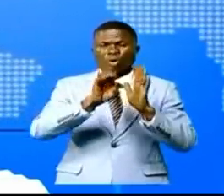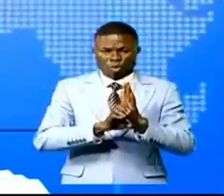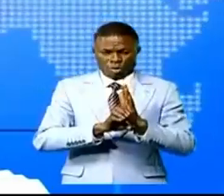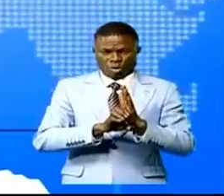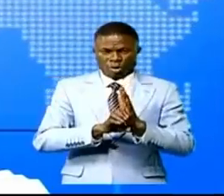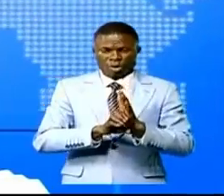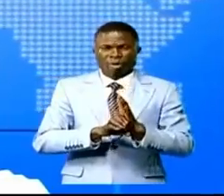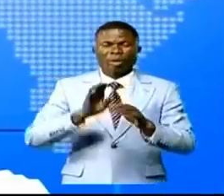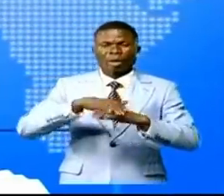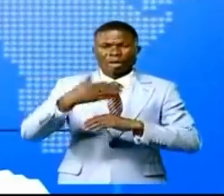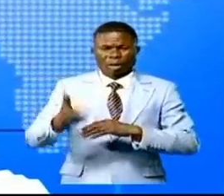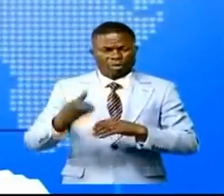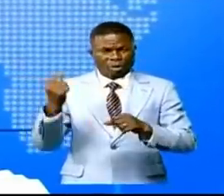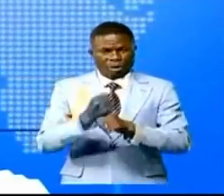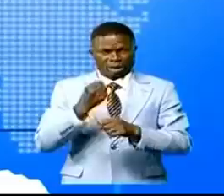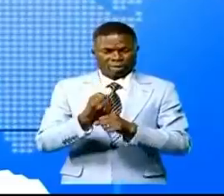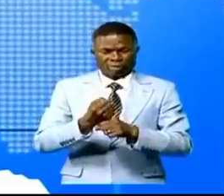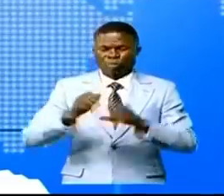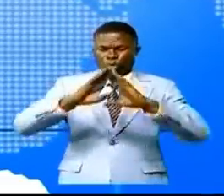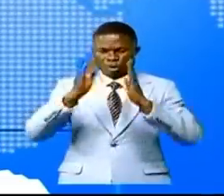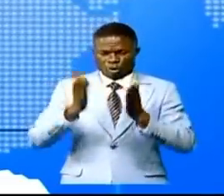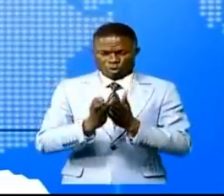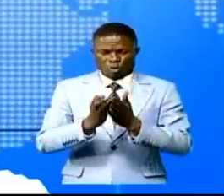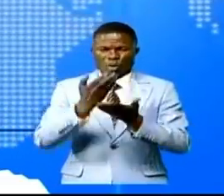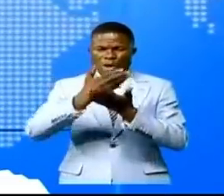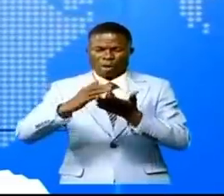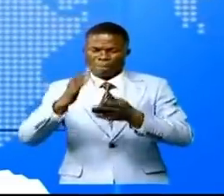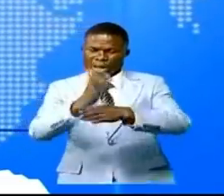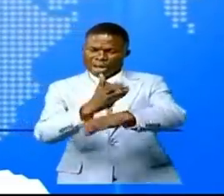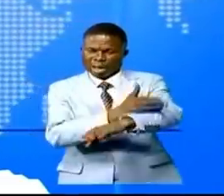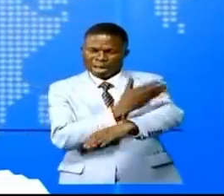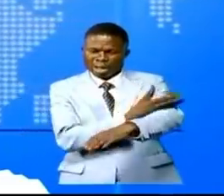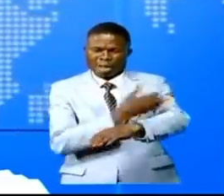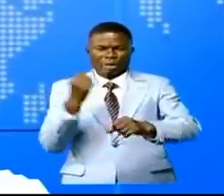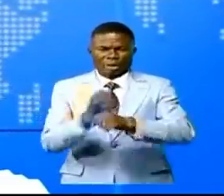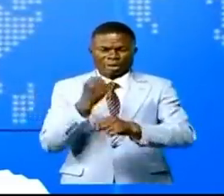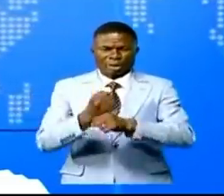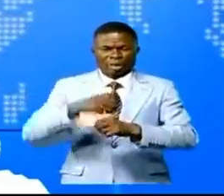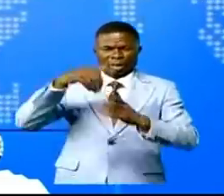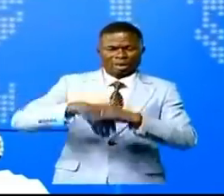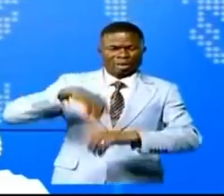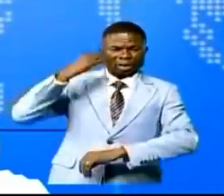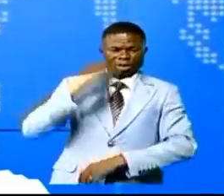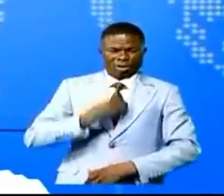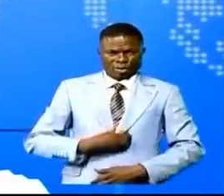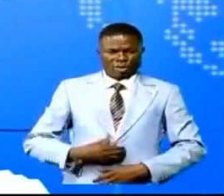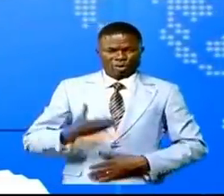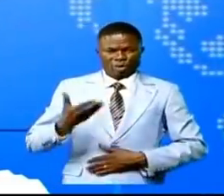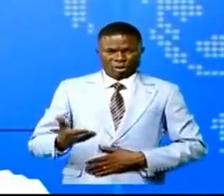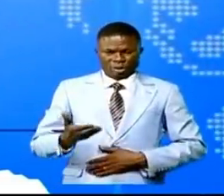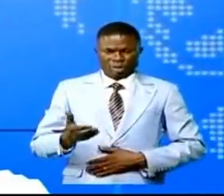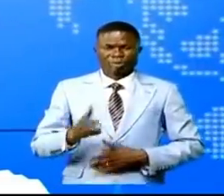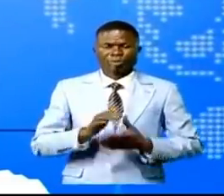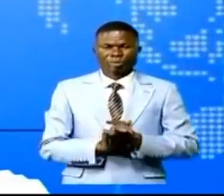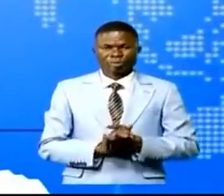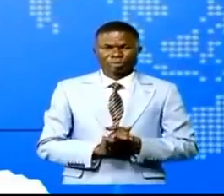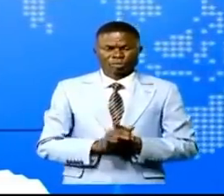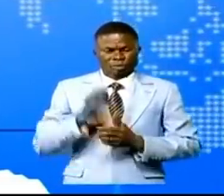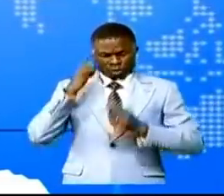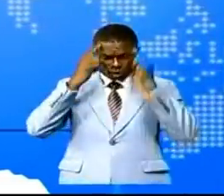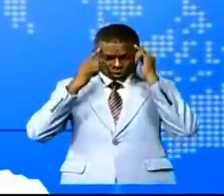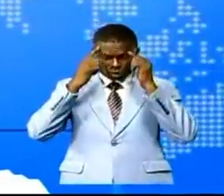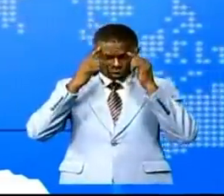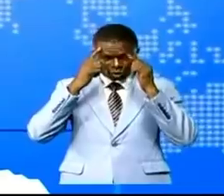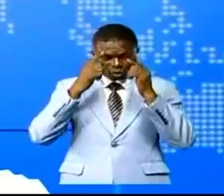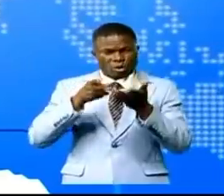seul, après avoir gravi tous les échelons de la carrière de magistrat. Soucieux de